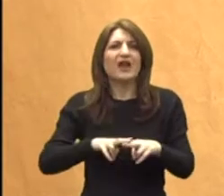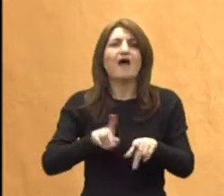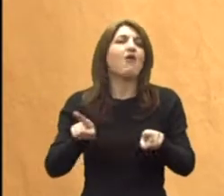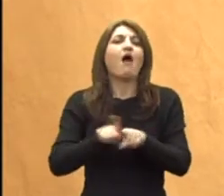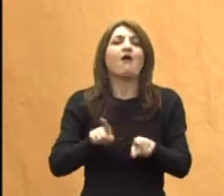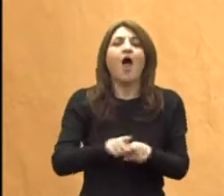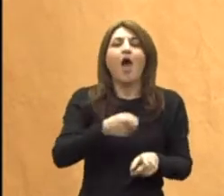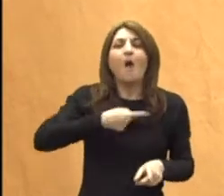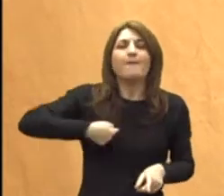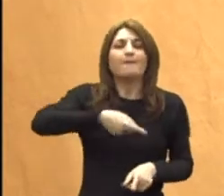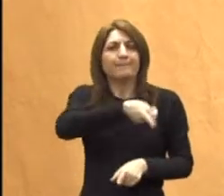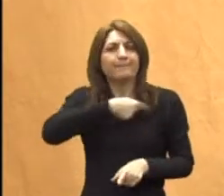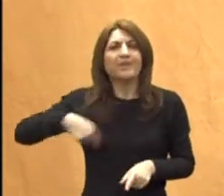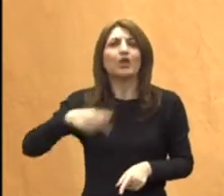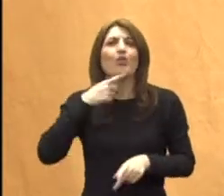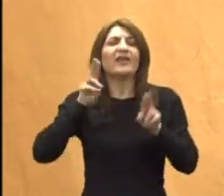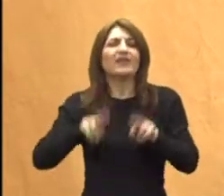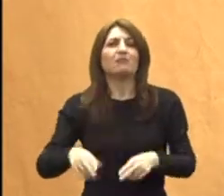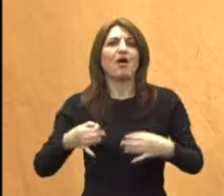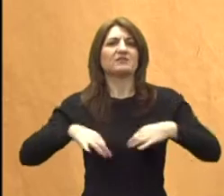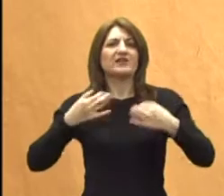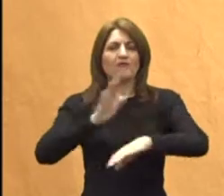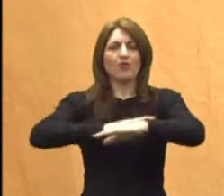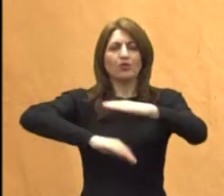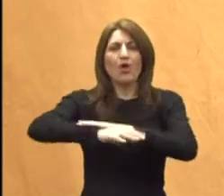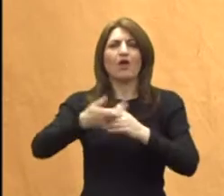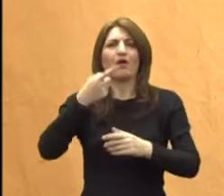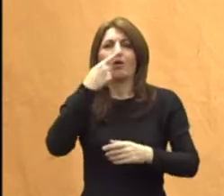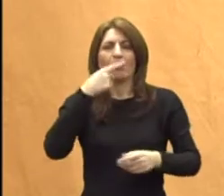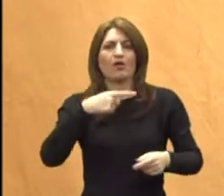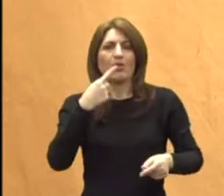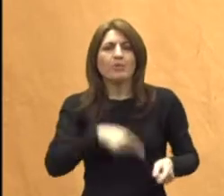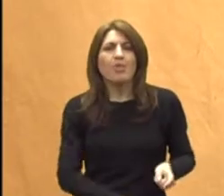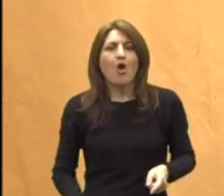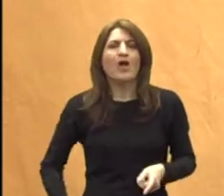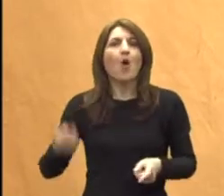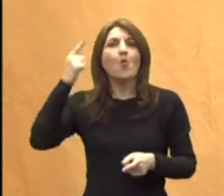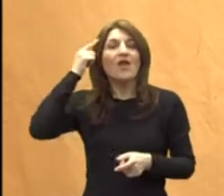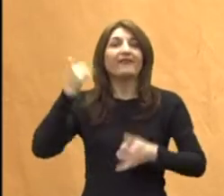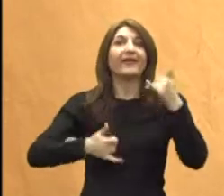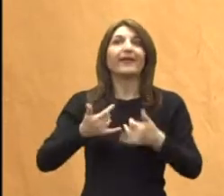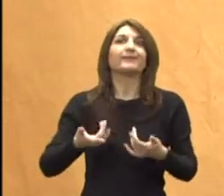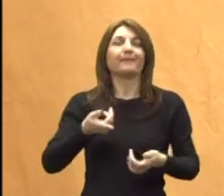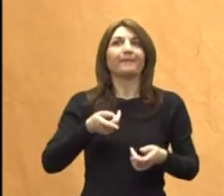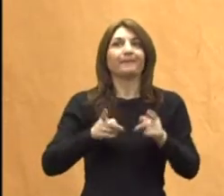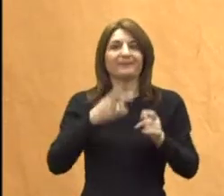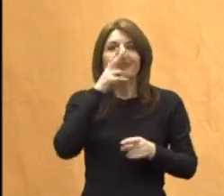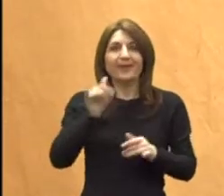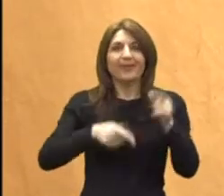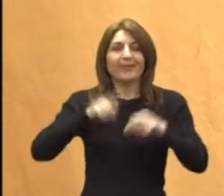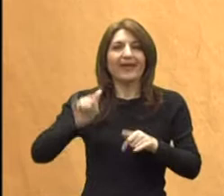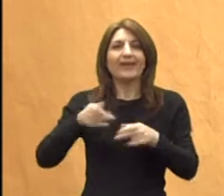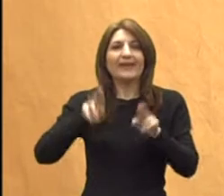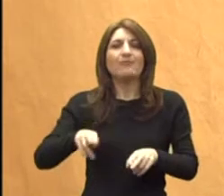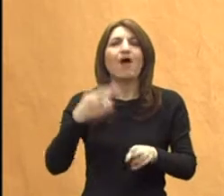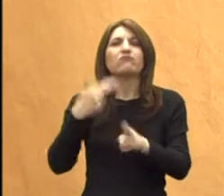dostupno nama, koji se služimo s nogama, rukama i mislimo da smo u glavi zdravi. Nekad smo bolesni u glavi, a to ćemo kasnije vidjeti, da ima